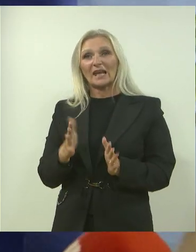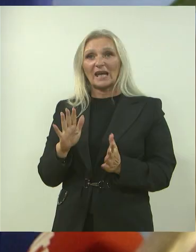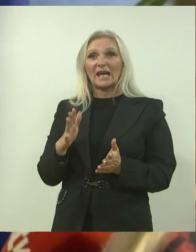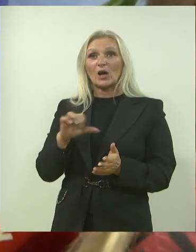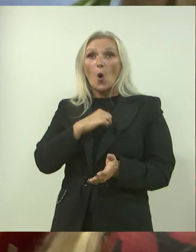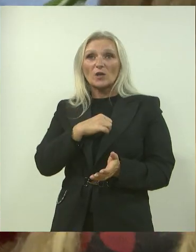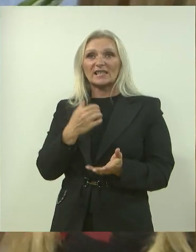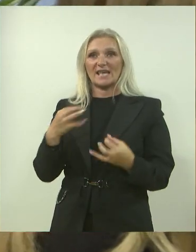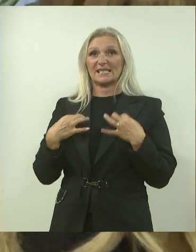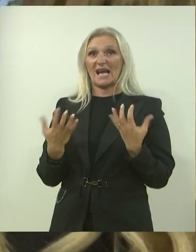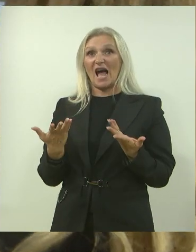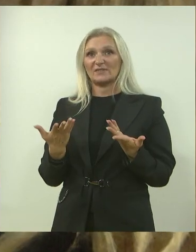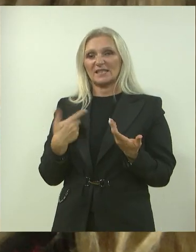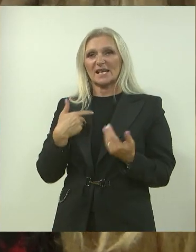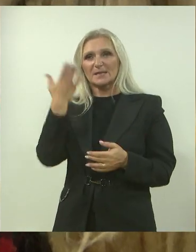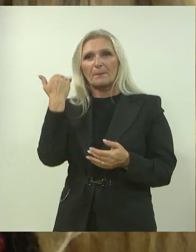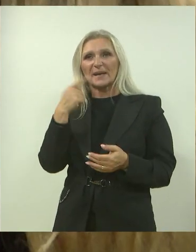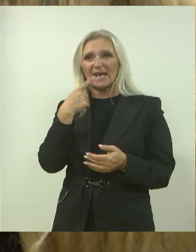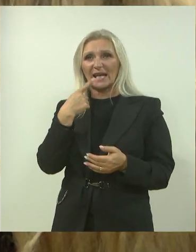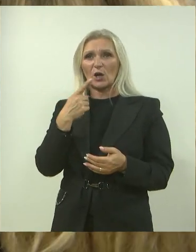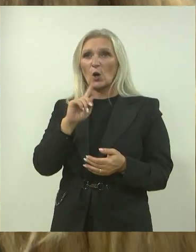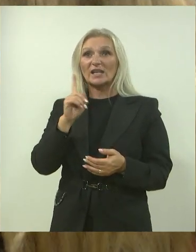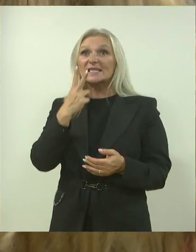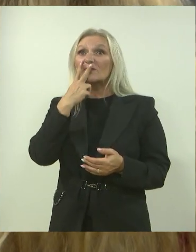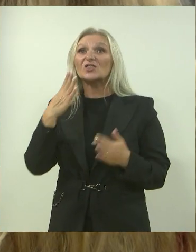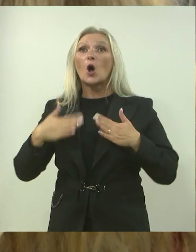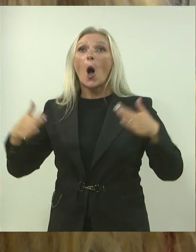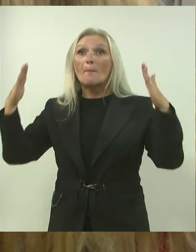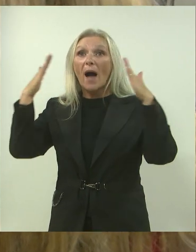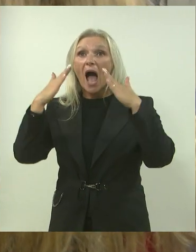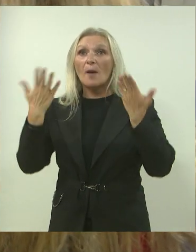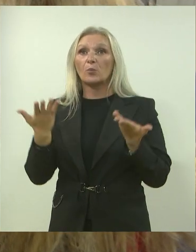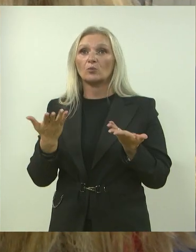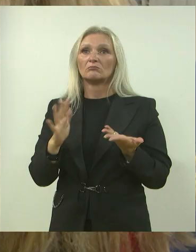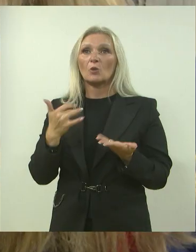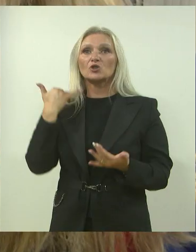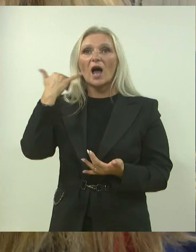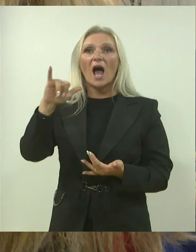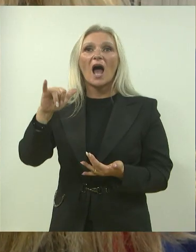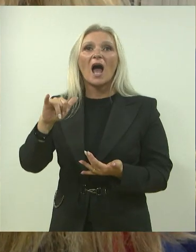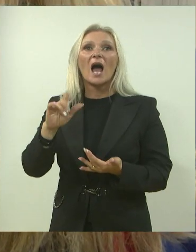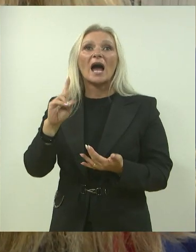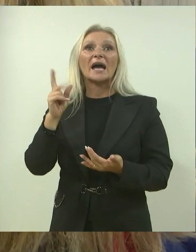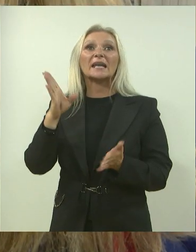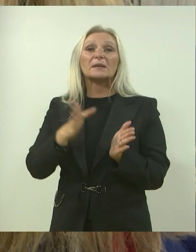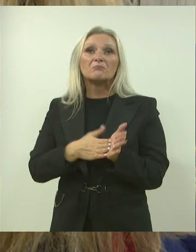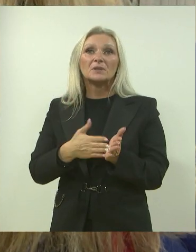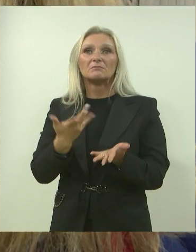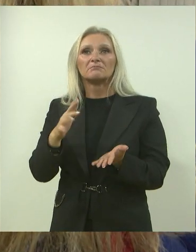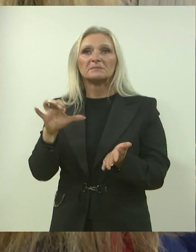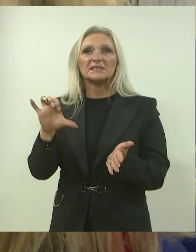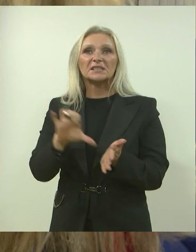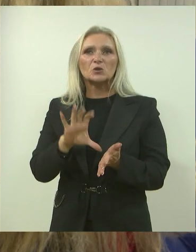Ne, ja prije sam vam rekao išao, još nisam papu vidio, ne, možda zarivno, ali to vam je ista kilometraža, vam je 1500